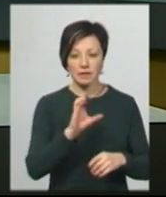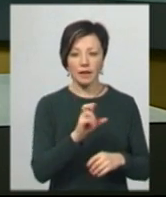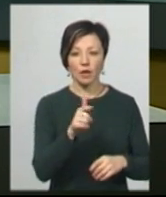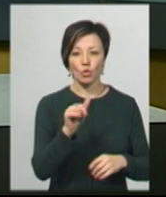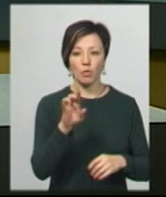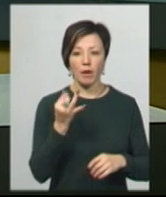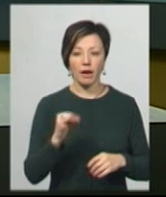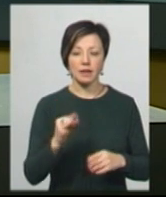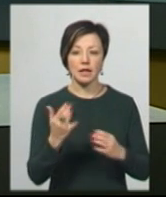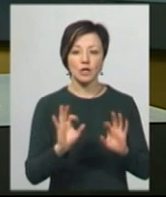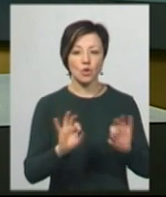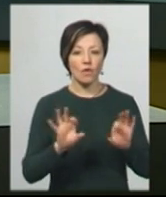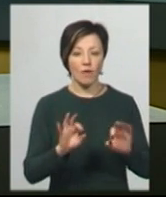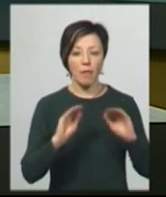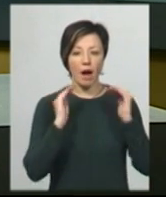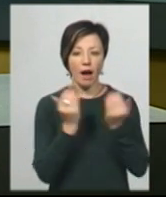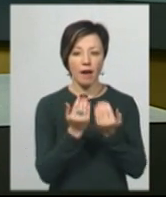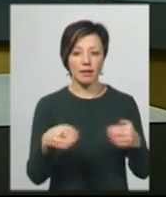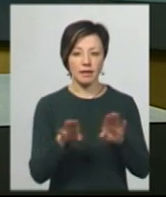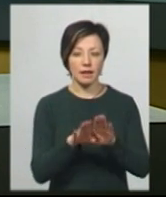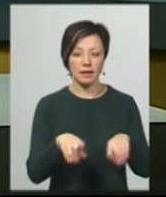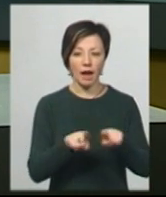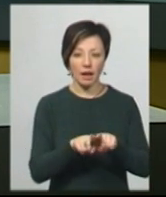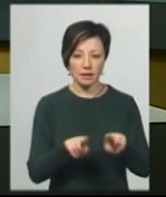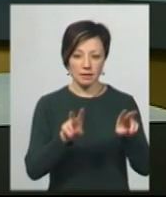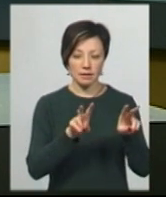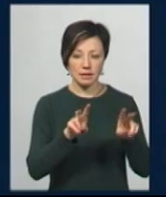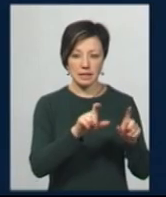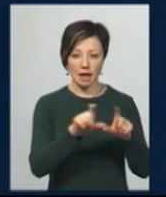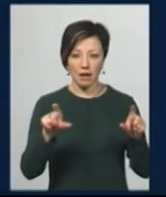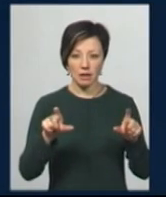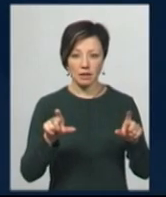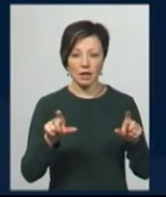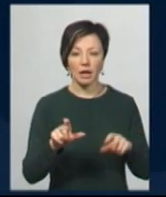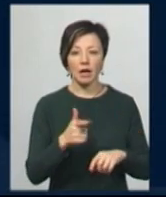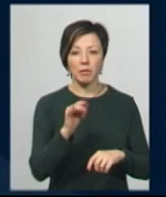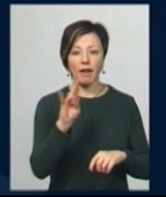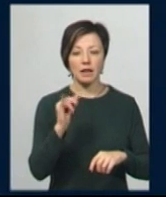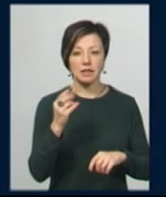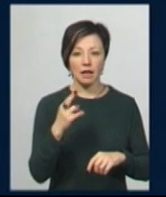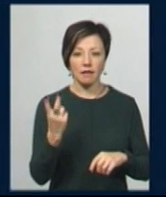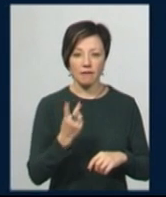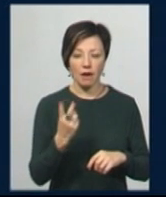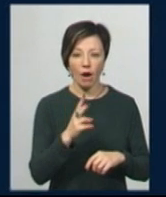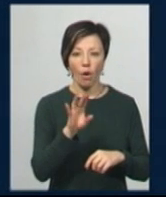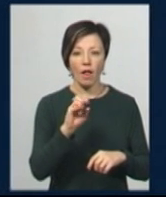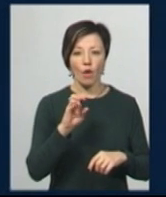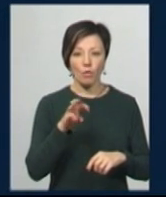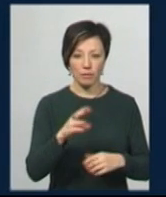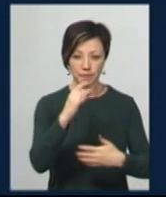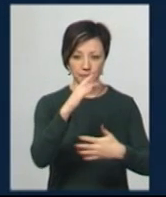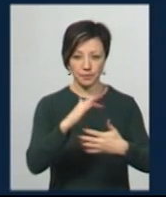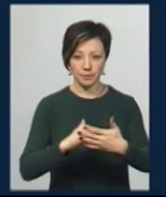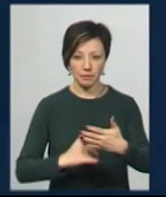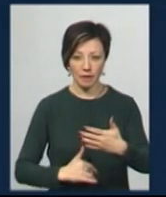Губай. За її словами, на карантин ідуть наступні заклади загальної середньої освіти. Гімназія номер 2, колегіум імені Володимира